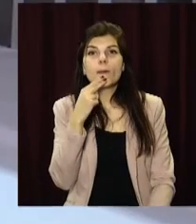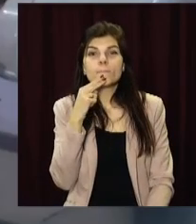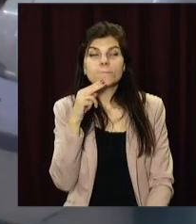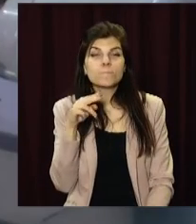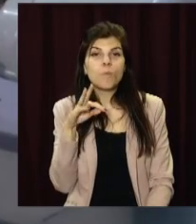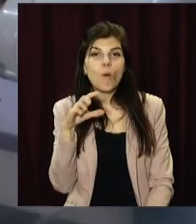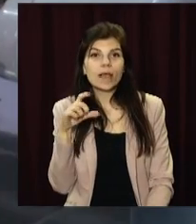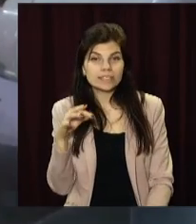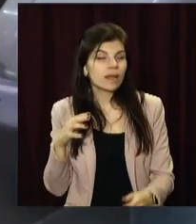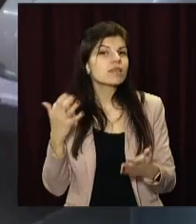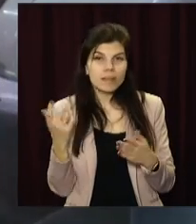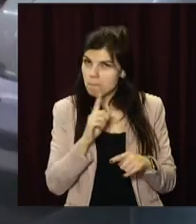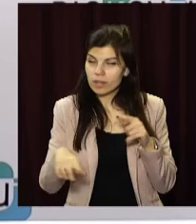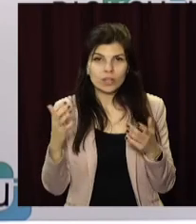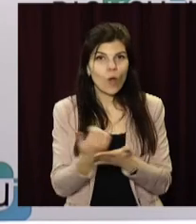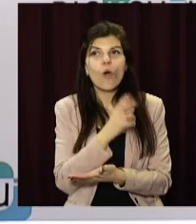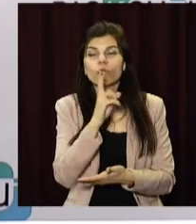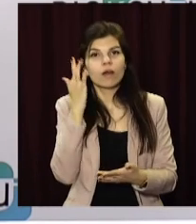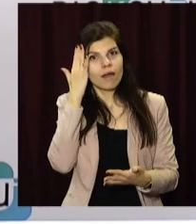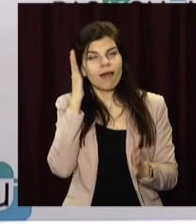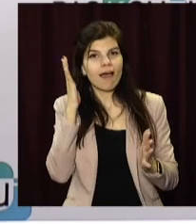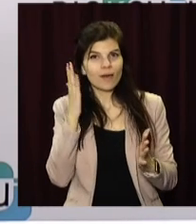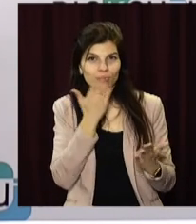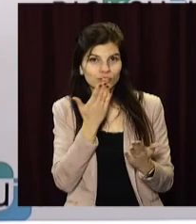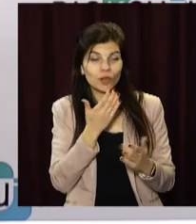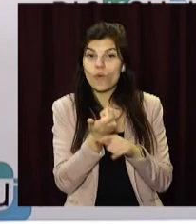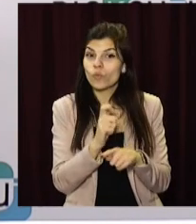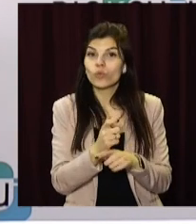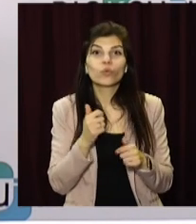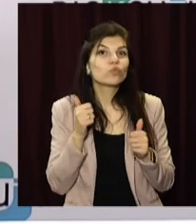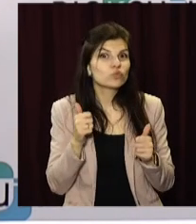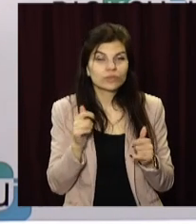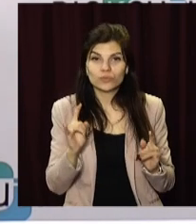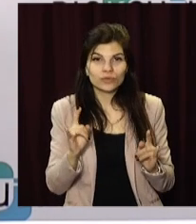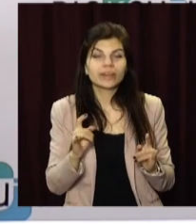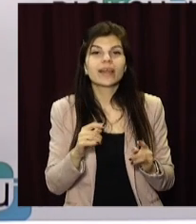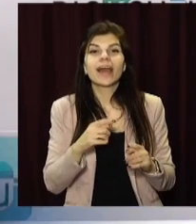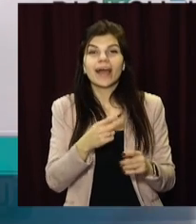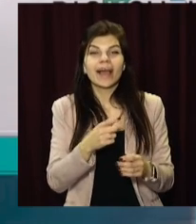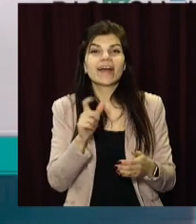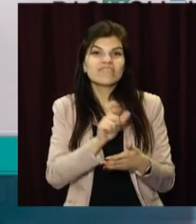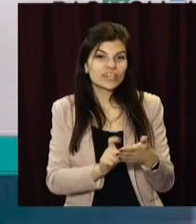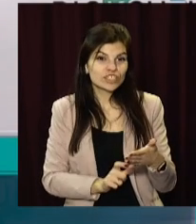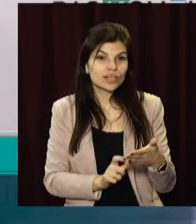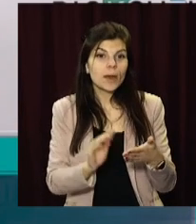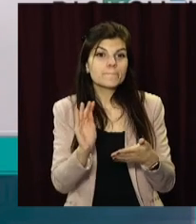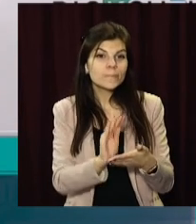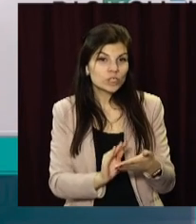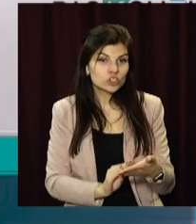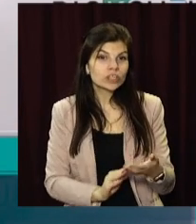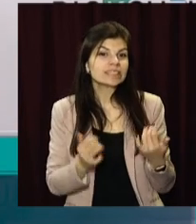знаходить своїх читачів. Дуже круті, дуже потужні вірші пишуть.